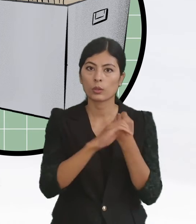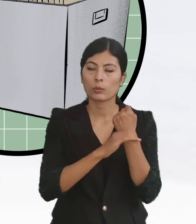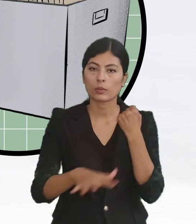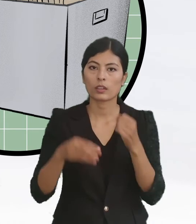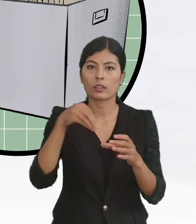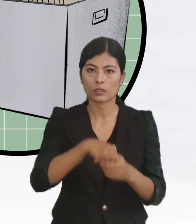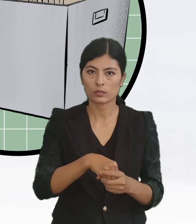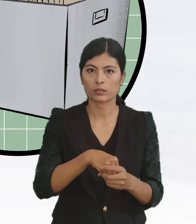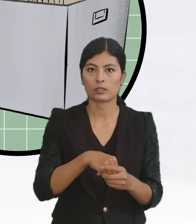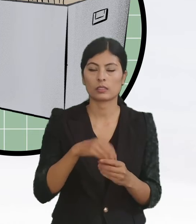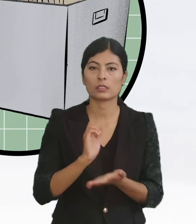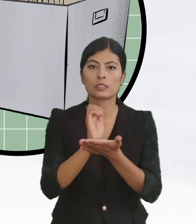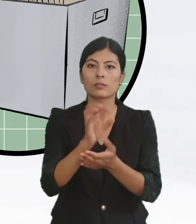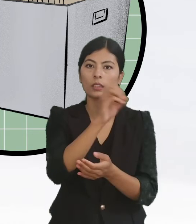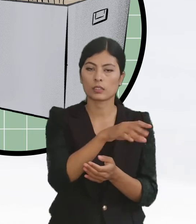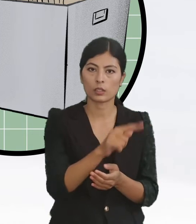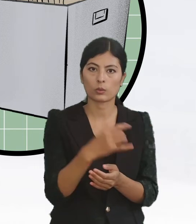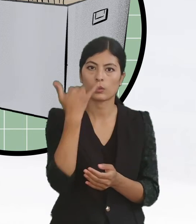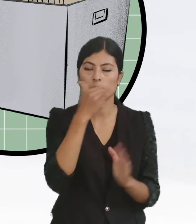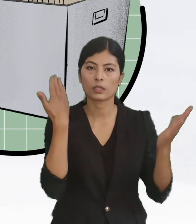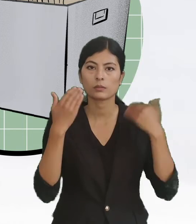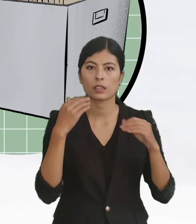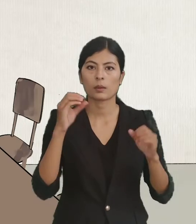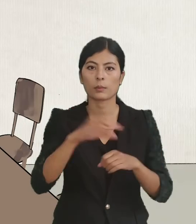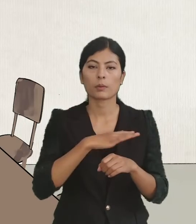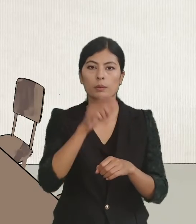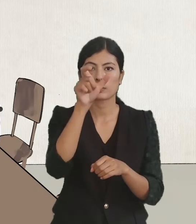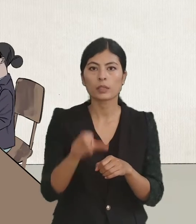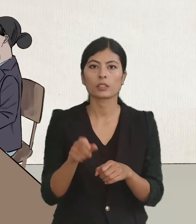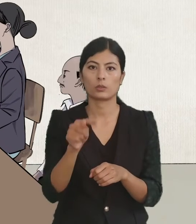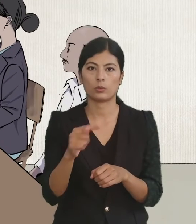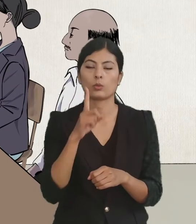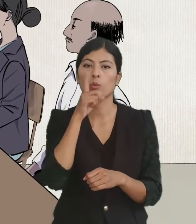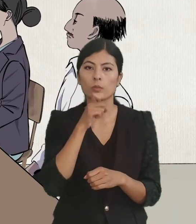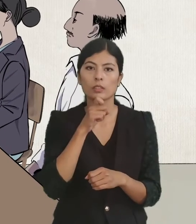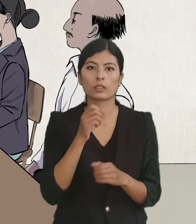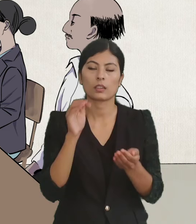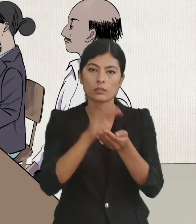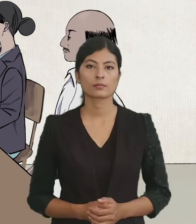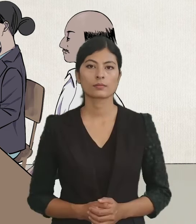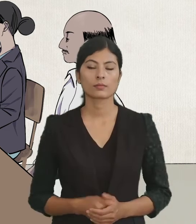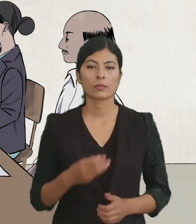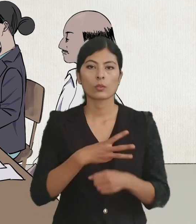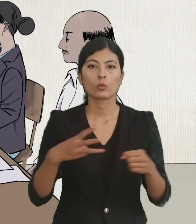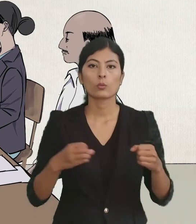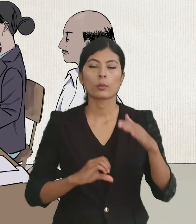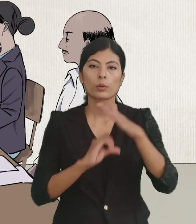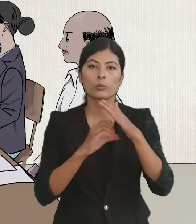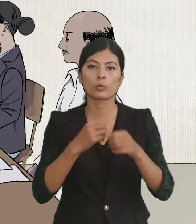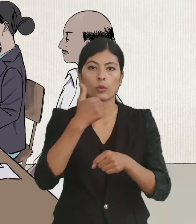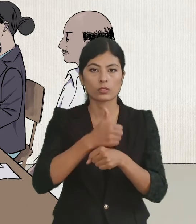सेवा प्रदान कैले लेंगे की हिंसा प्रभावित बेक्ति के गोपनियता कायम राखे के हुई या। उप प्रमुक के